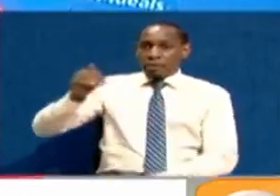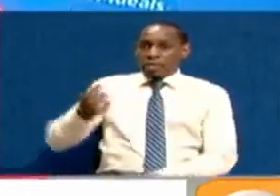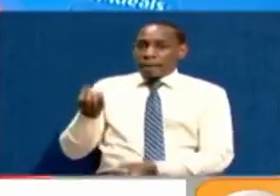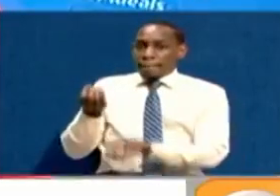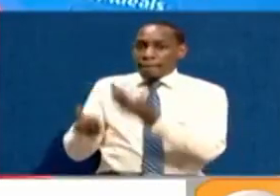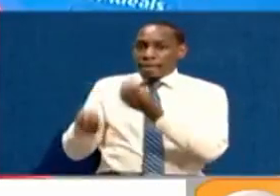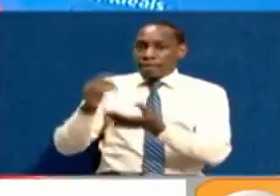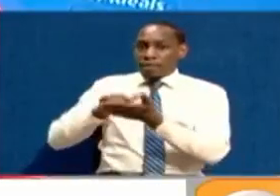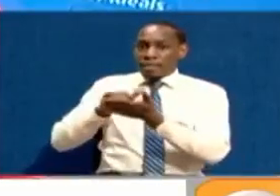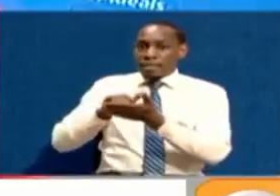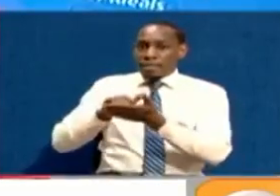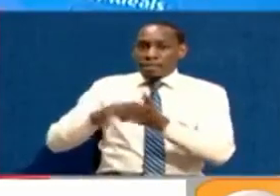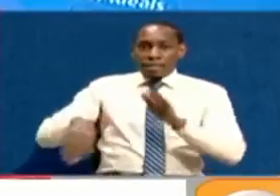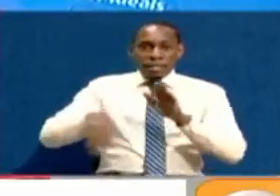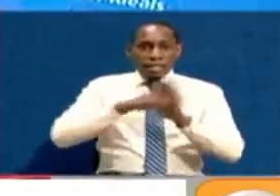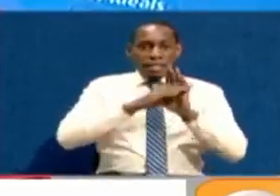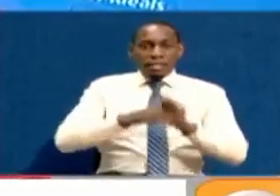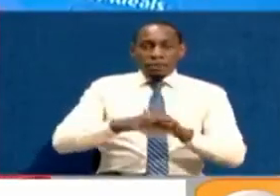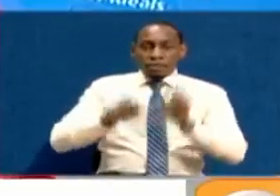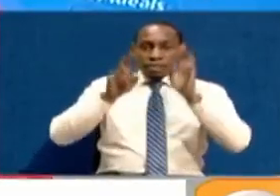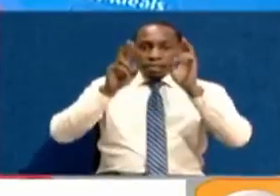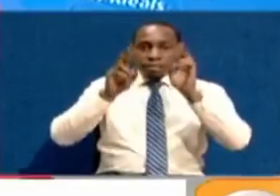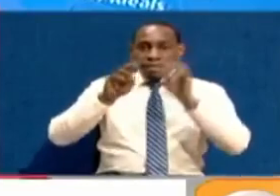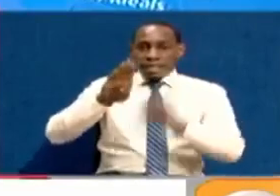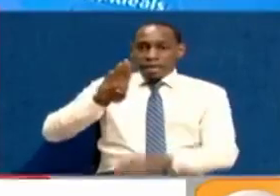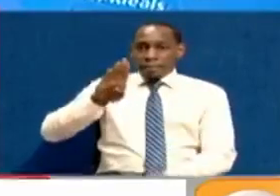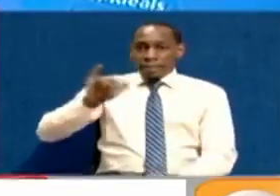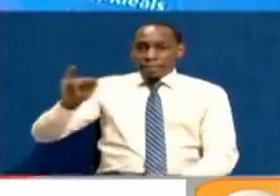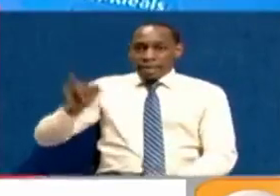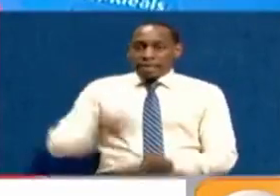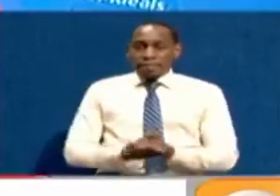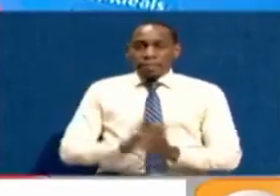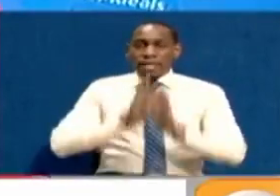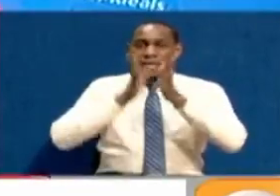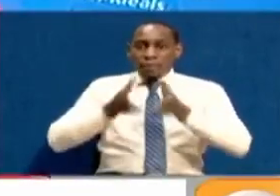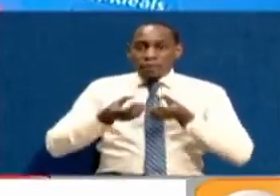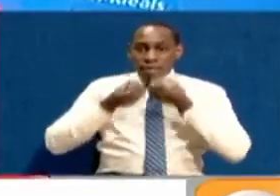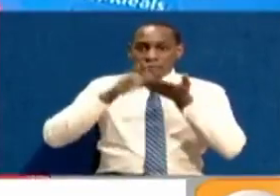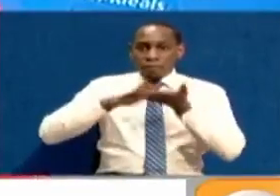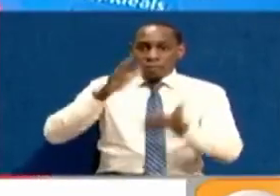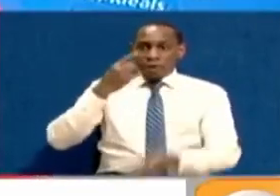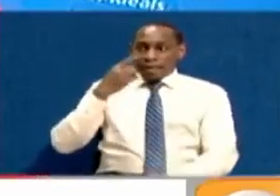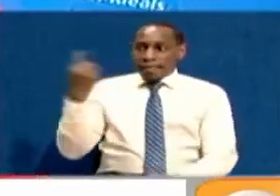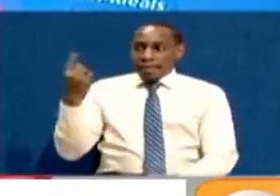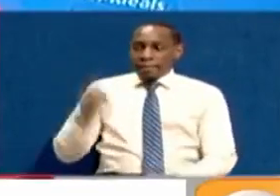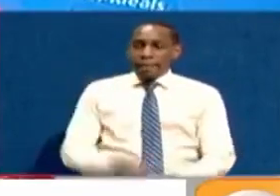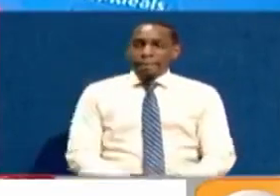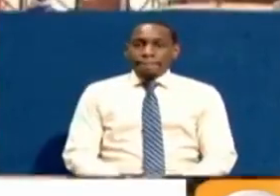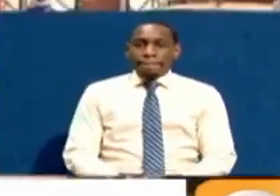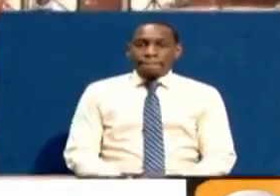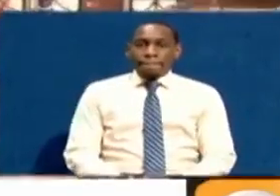ya baringo peke li lopiga teke mswado wa BBI. Kama navutuileza, muna habari wetu Francis Keshuri.